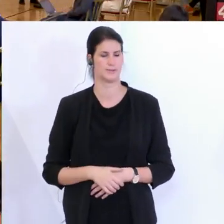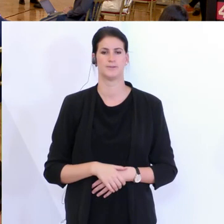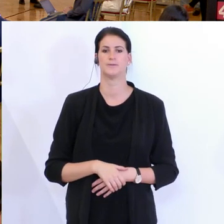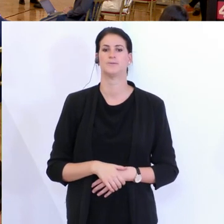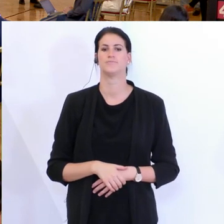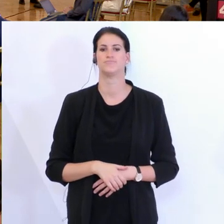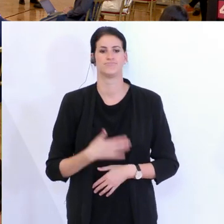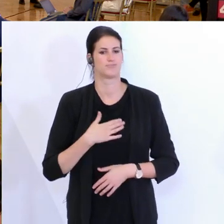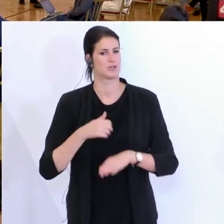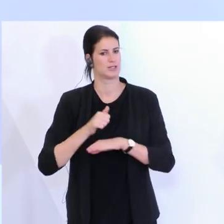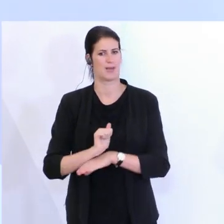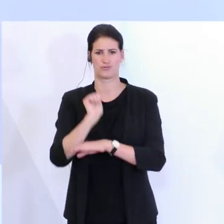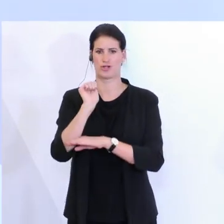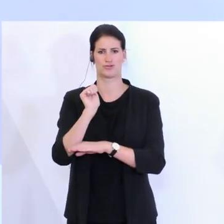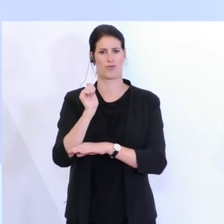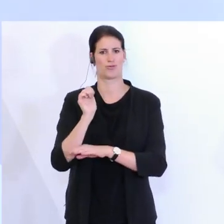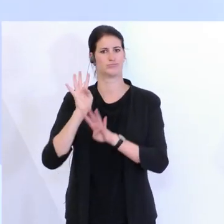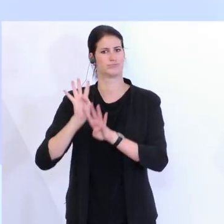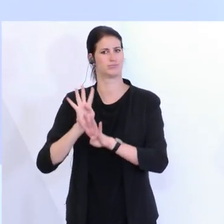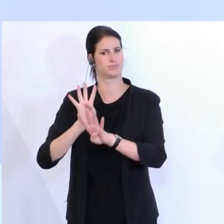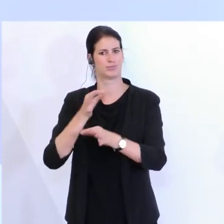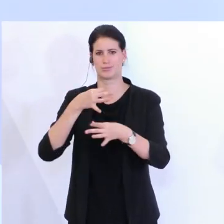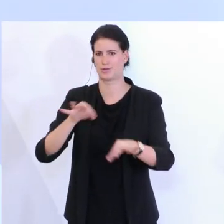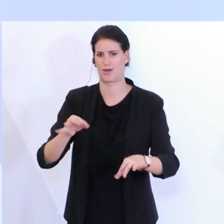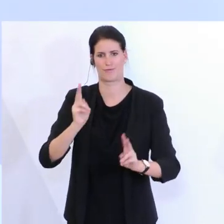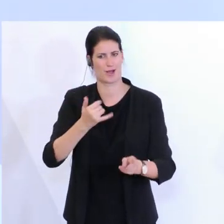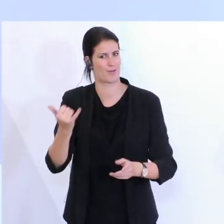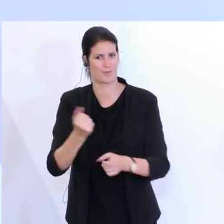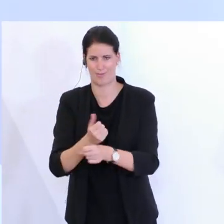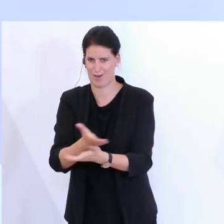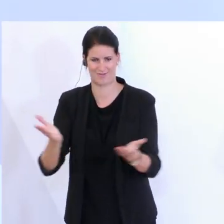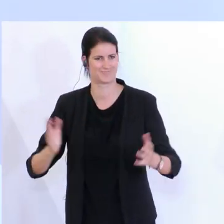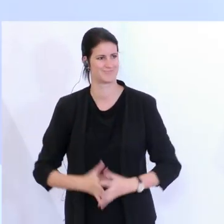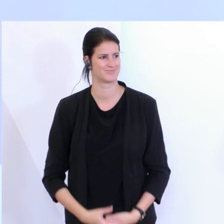Also Demonstrationsfreiheit gilt in diesem Land. Wenn man ein Anliegen hat, kann man das immer auch kundtun.